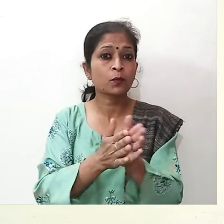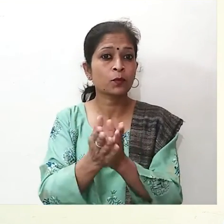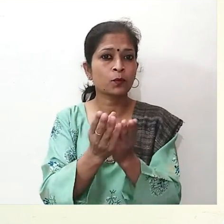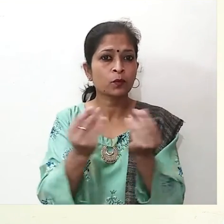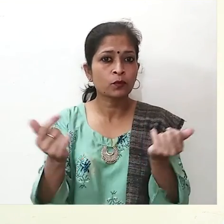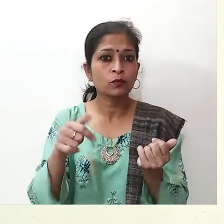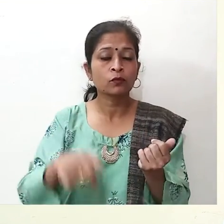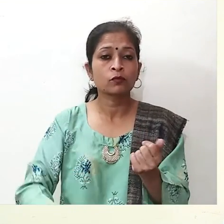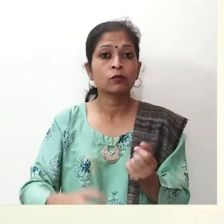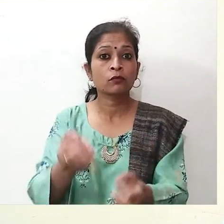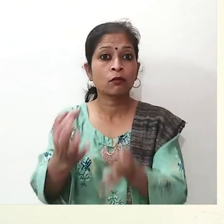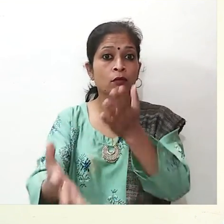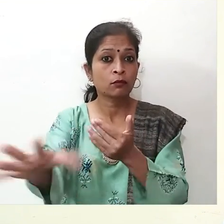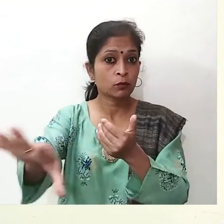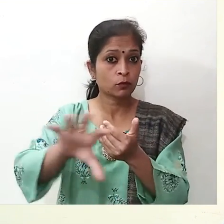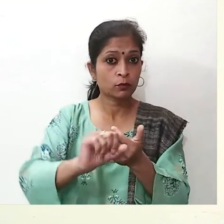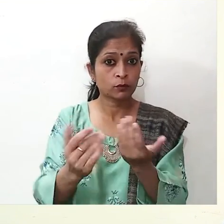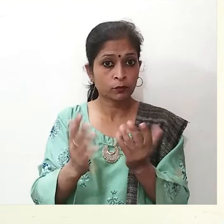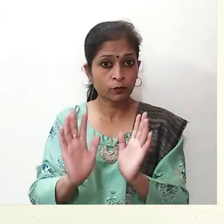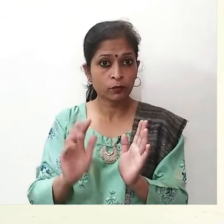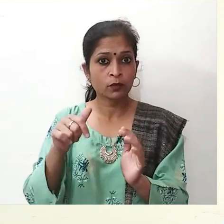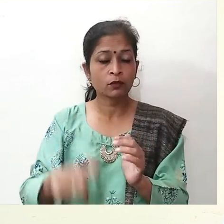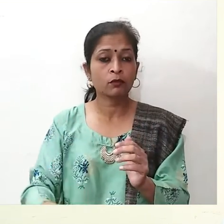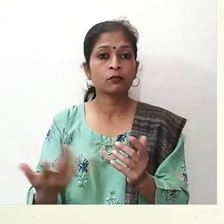बहुत इंफ्लेमेबल होता बहुत जल्दी आग